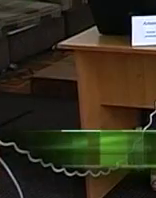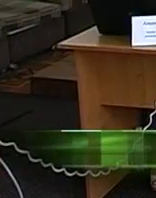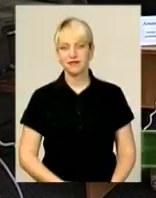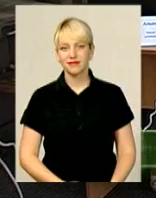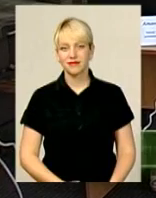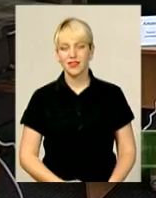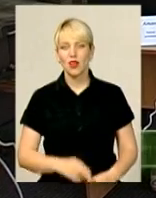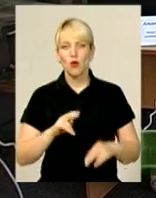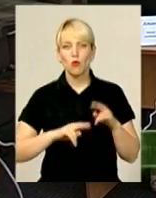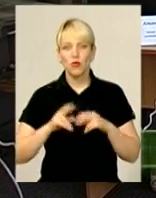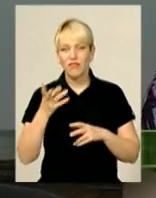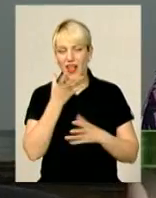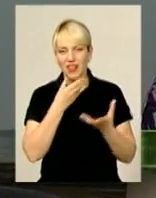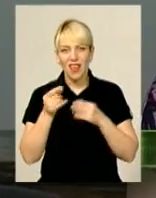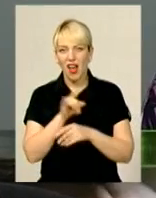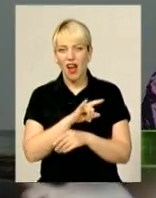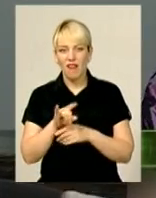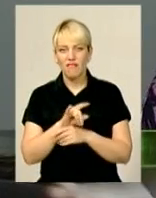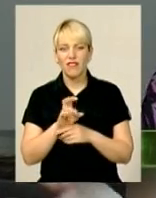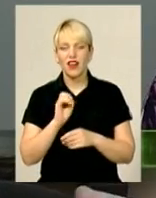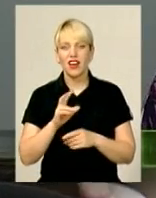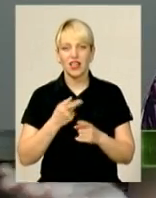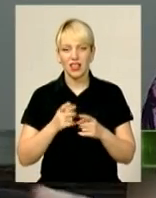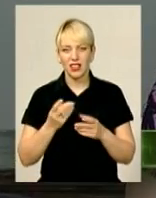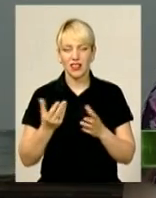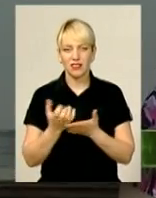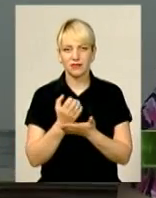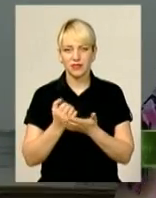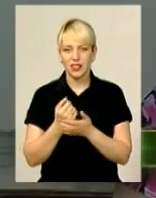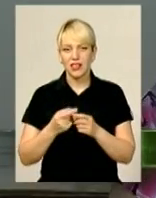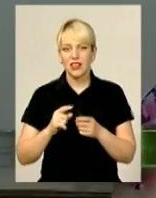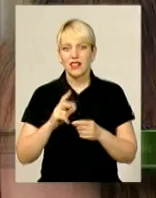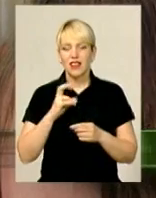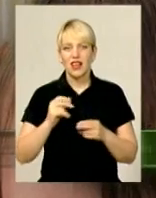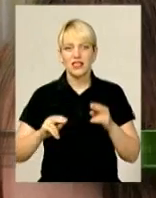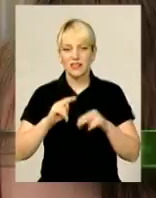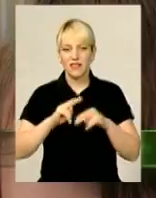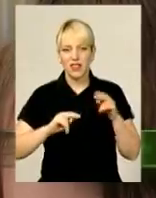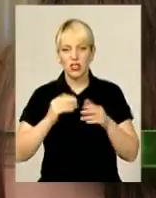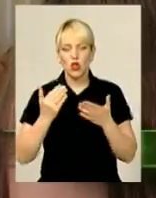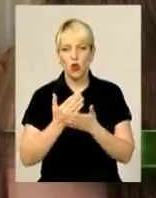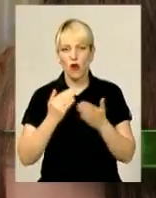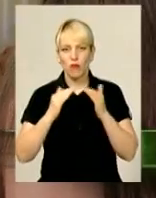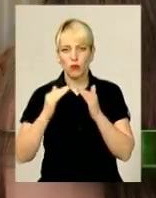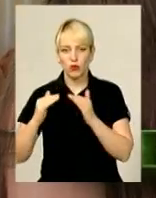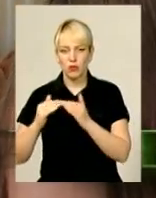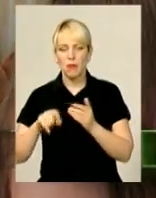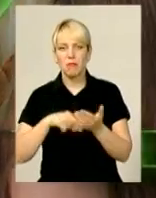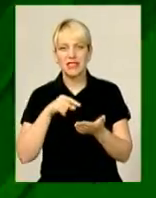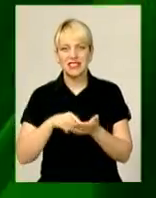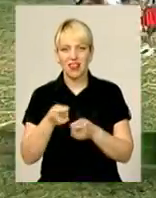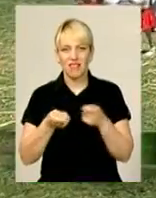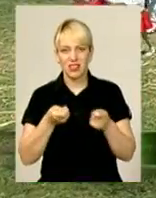Будівельні афери або як нагріває руки на зведенні новобудов міська Верхівка. Розслідування громадських активістів.